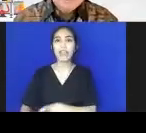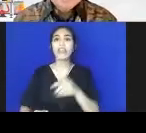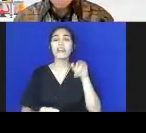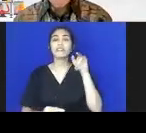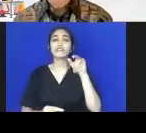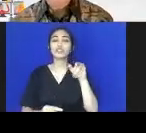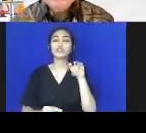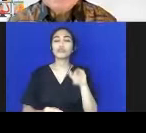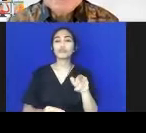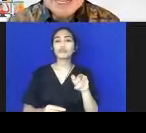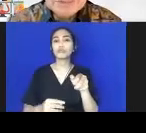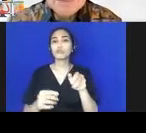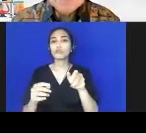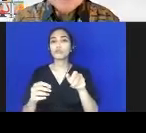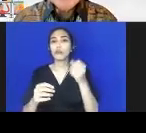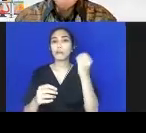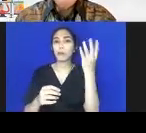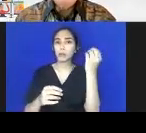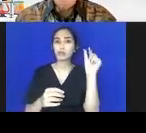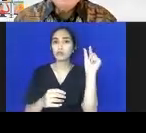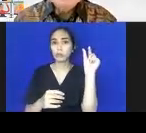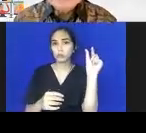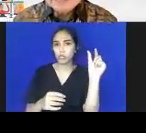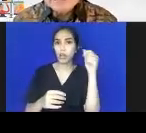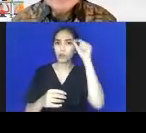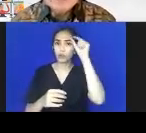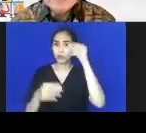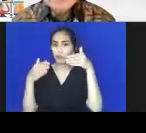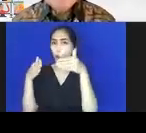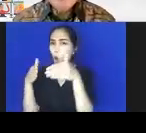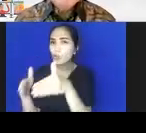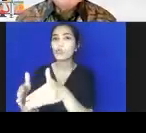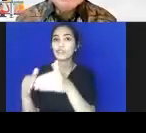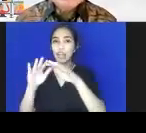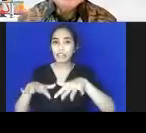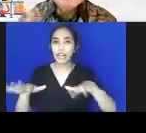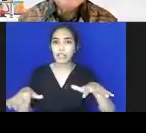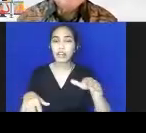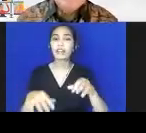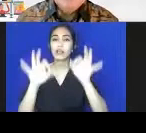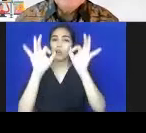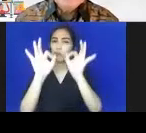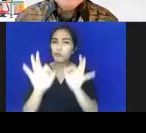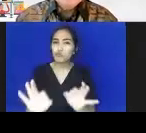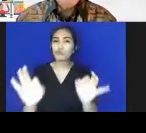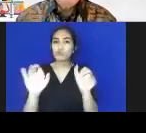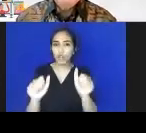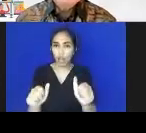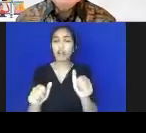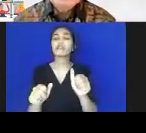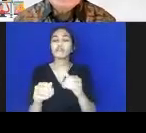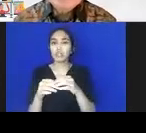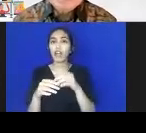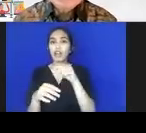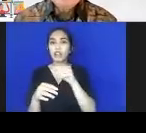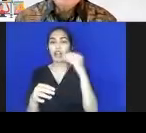multiperspektif, atau dalam bahasa kita lebih holistik dan integratif. Maka peraturan